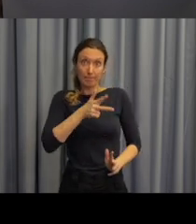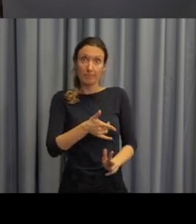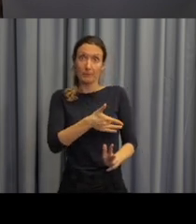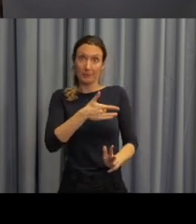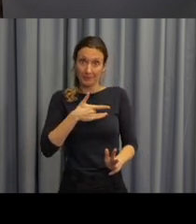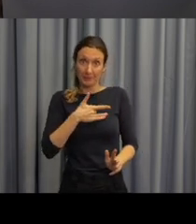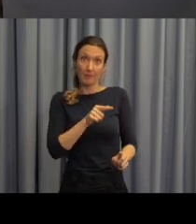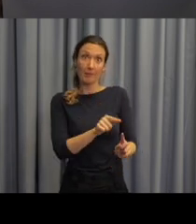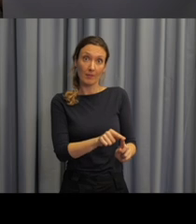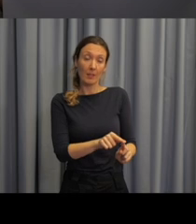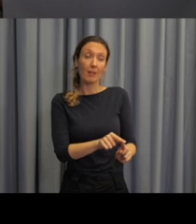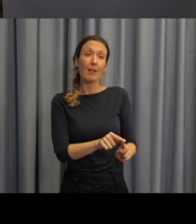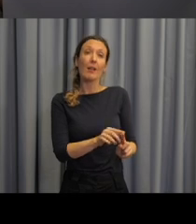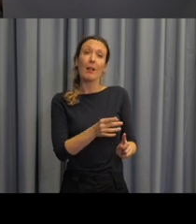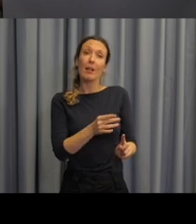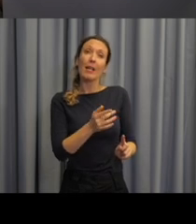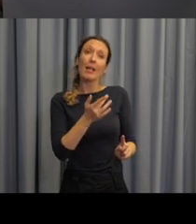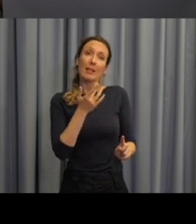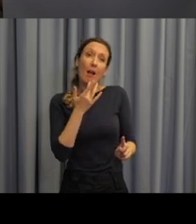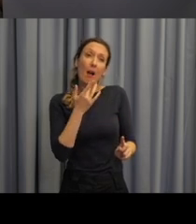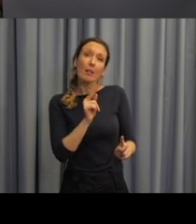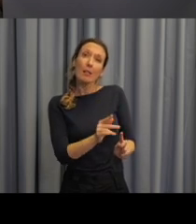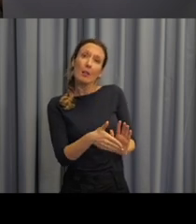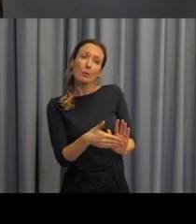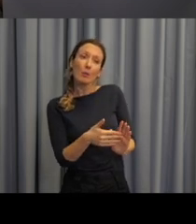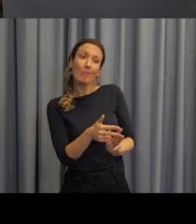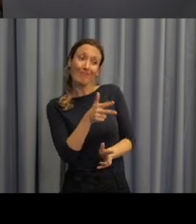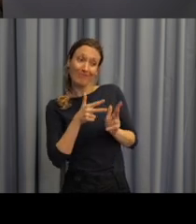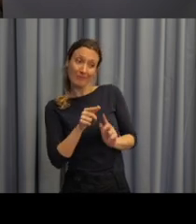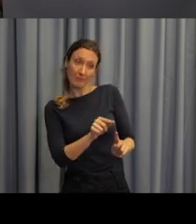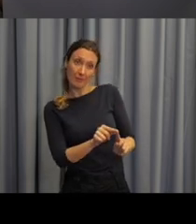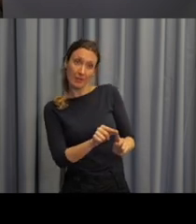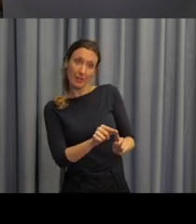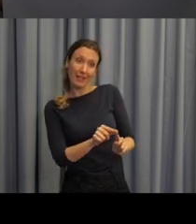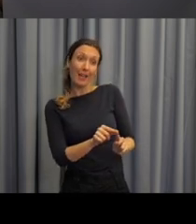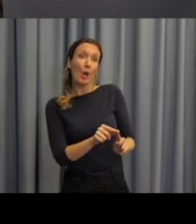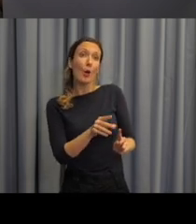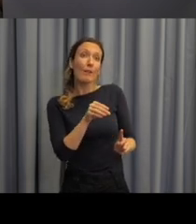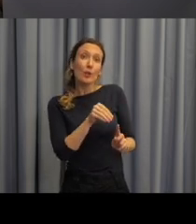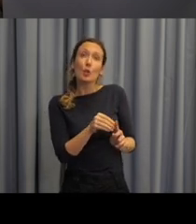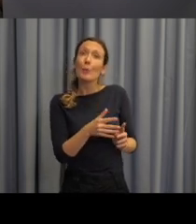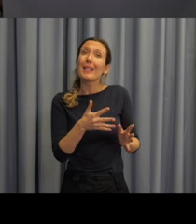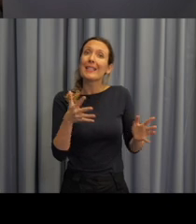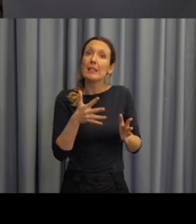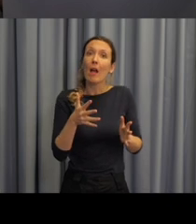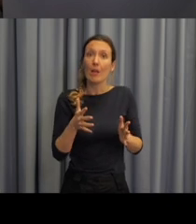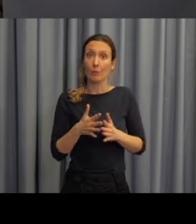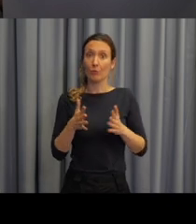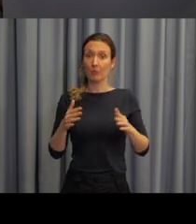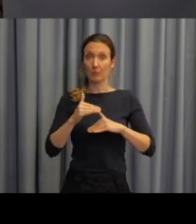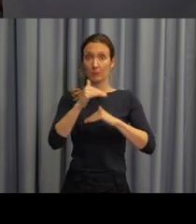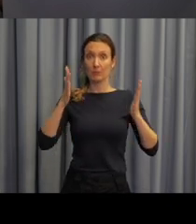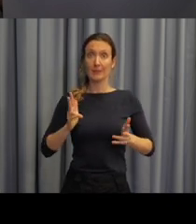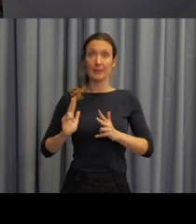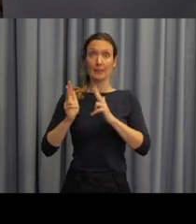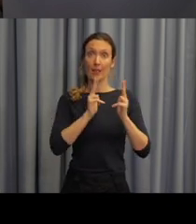vyjadřování, ale také, když on produkuje nějaký text ve znakovém jazyce, tak zetolerovat a